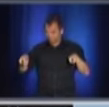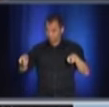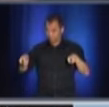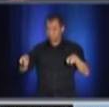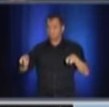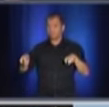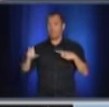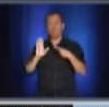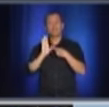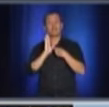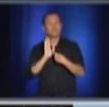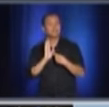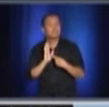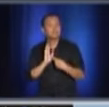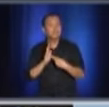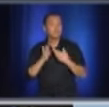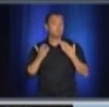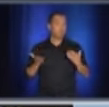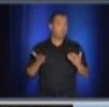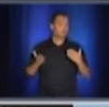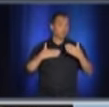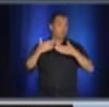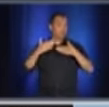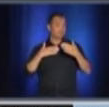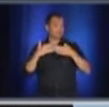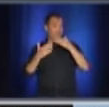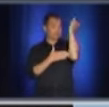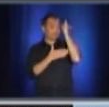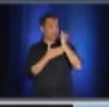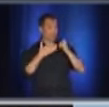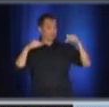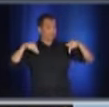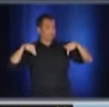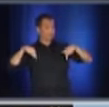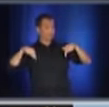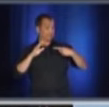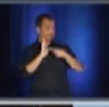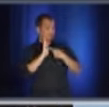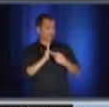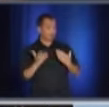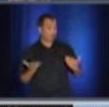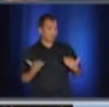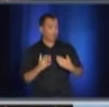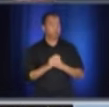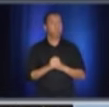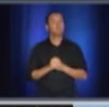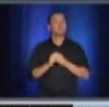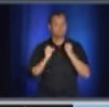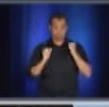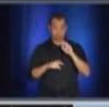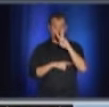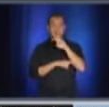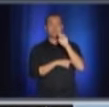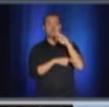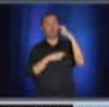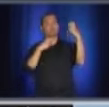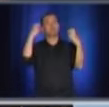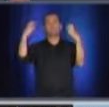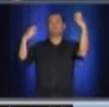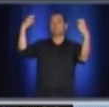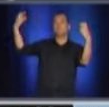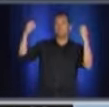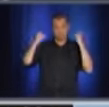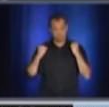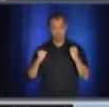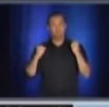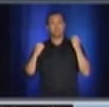peut-être le plus simple, on est ici à la Place des Arts, on peut monter à 250 personnes, mais pas dans la salle qui est ici. Ça